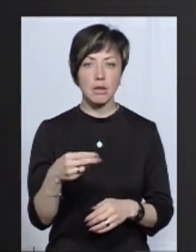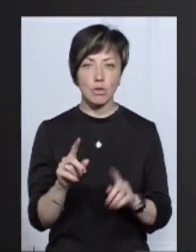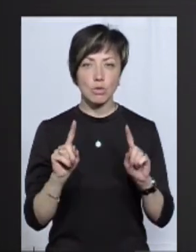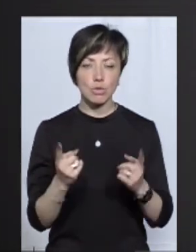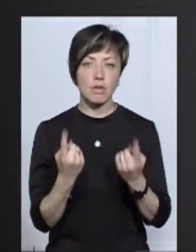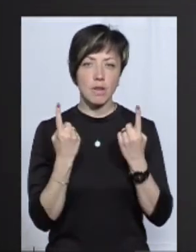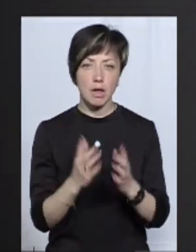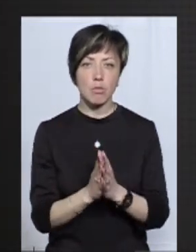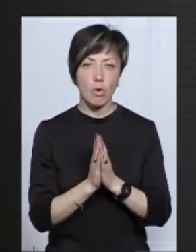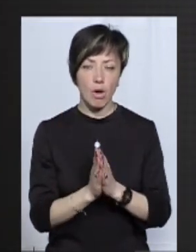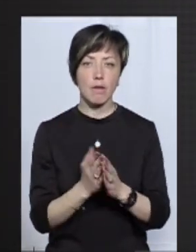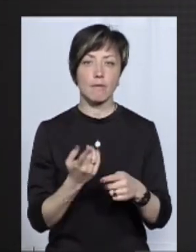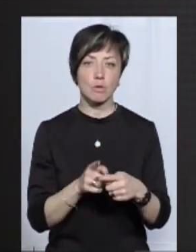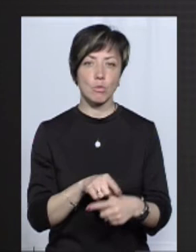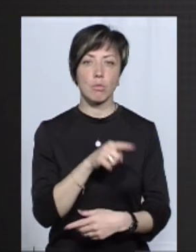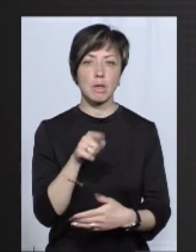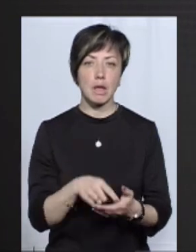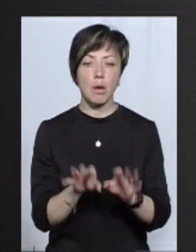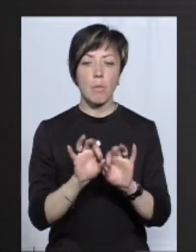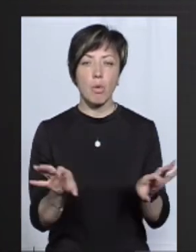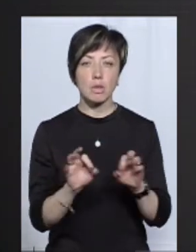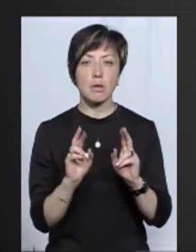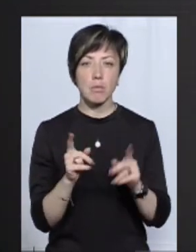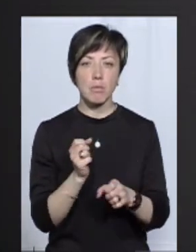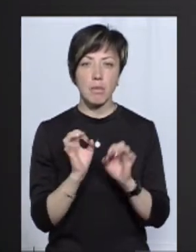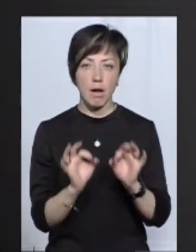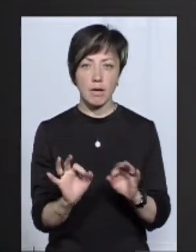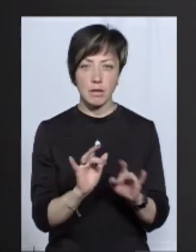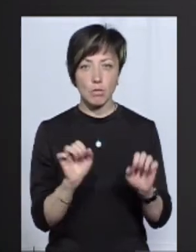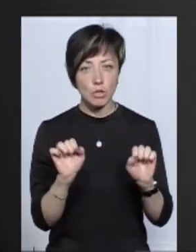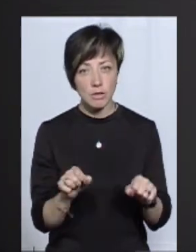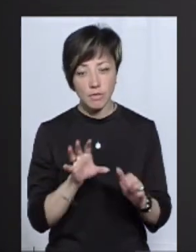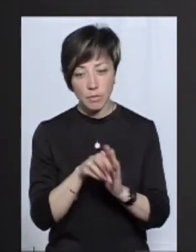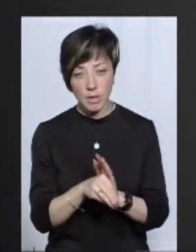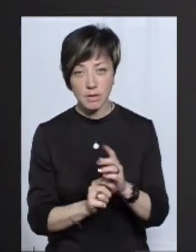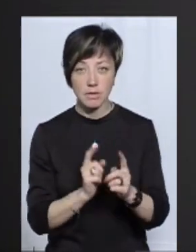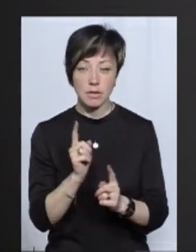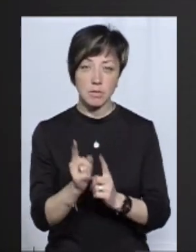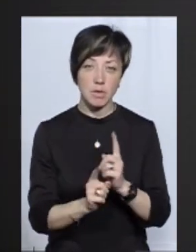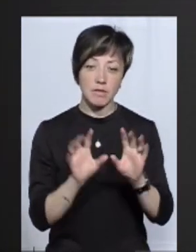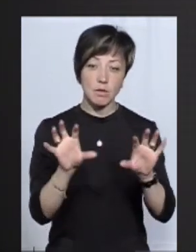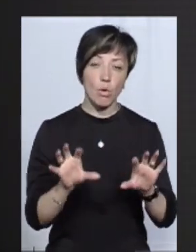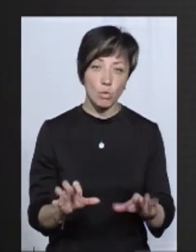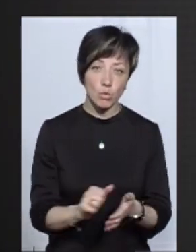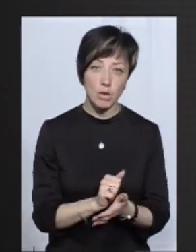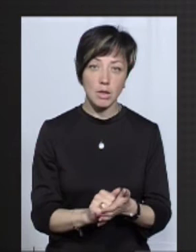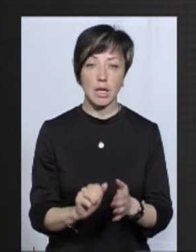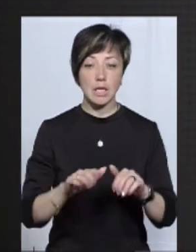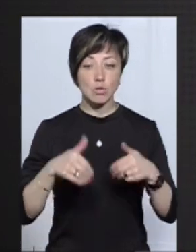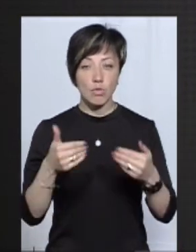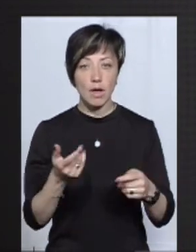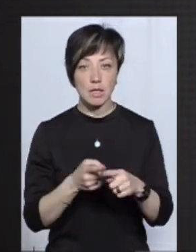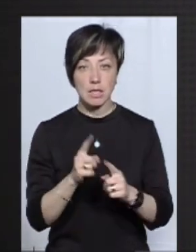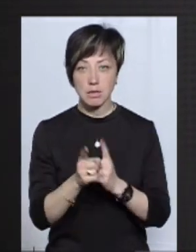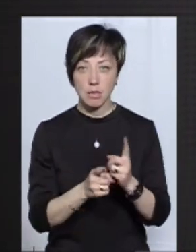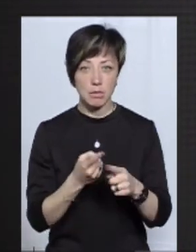велике прохання в цьому питанні пояснити, як правильно діяти. Можливо, треба внести зміни в якісь законодавчі акти, ініціювати ці зміни,